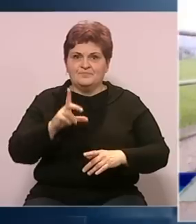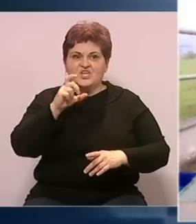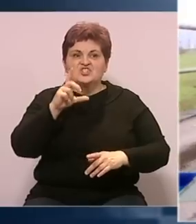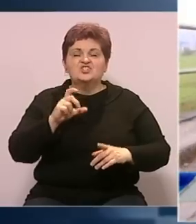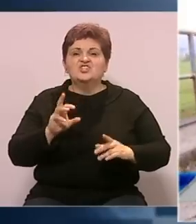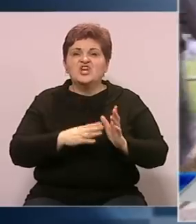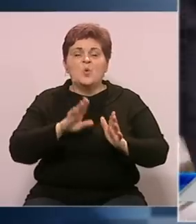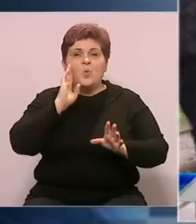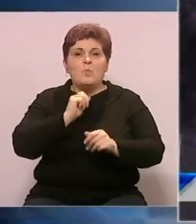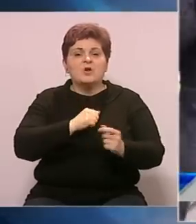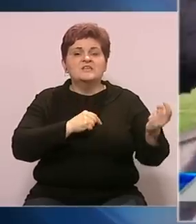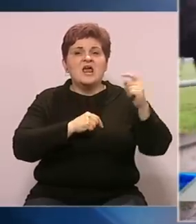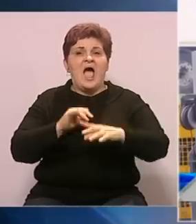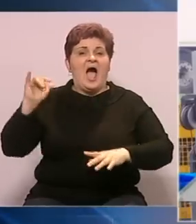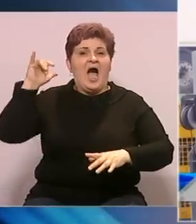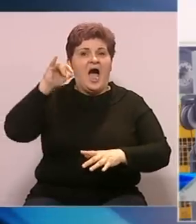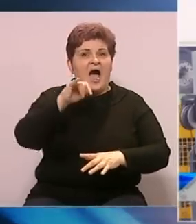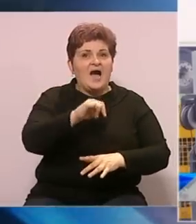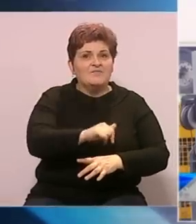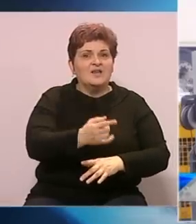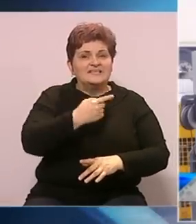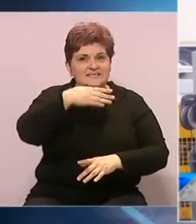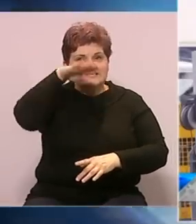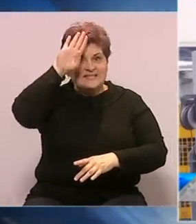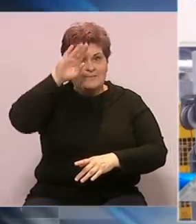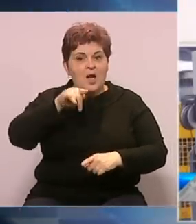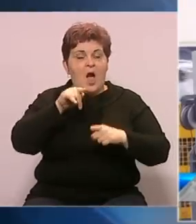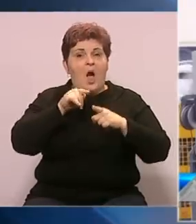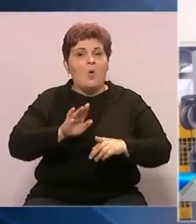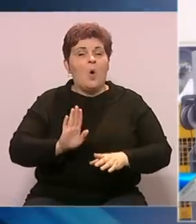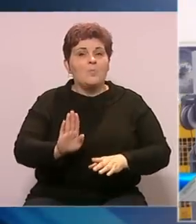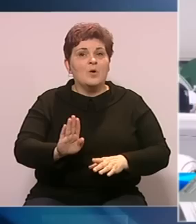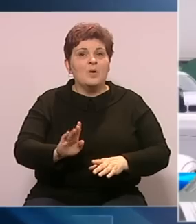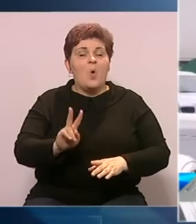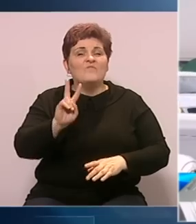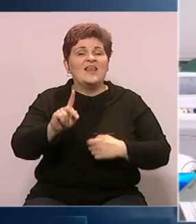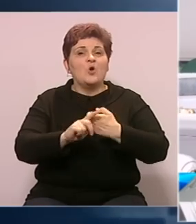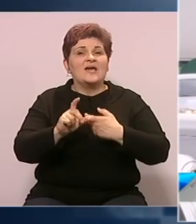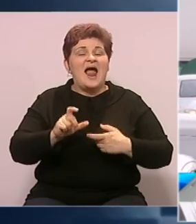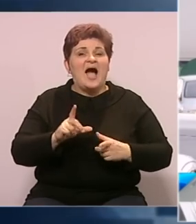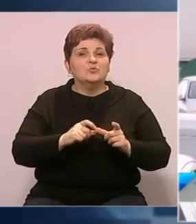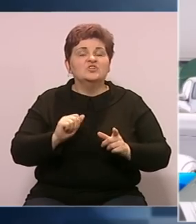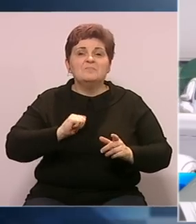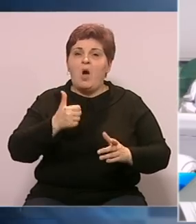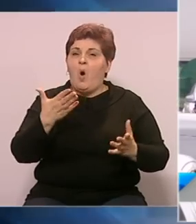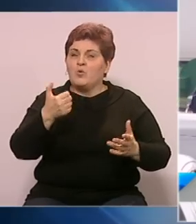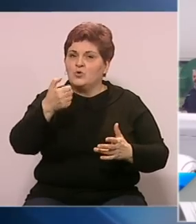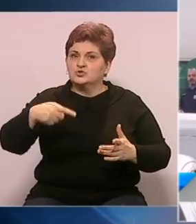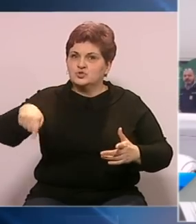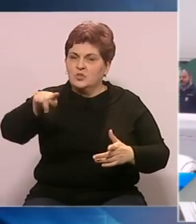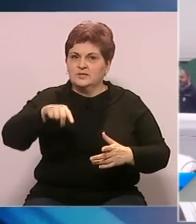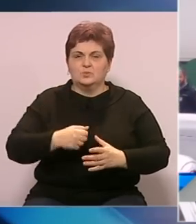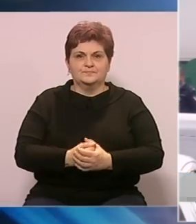su u Bosnu i Hercegun stigli avionom, letom iz Istambula, a u ovom trenutku ih u velikoj kladuši kažu ima oko stotinu.